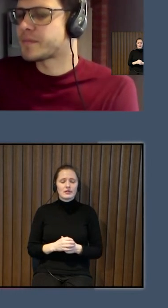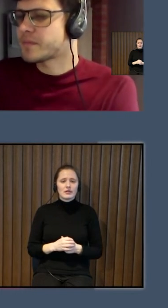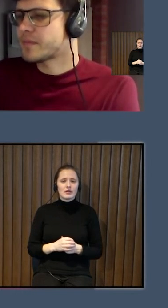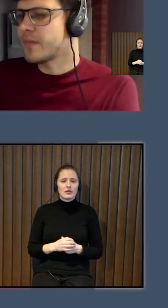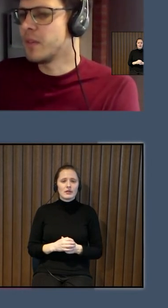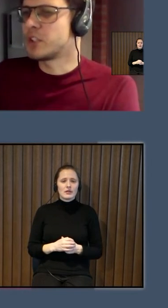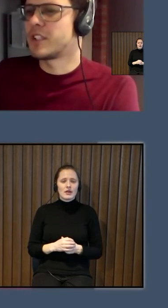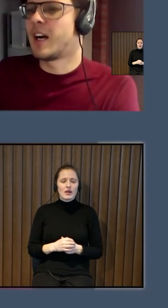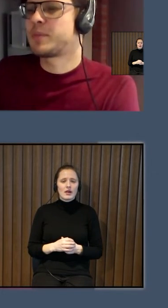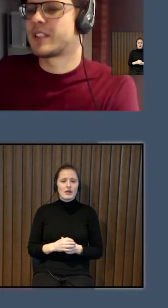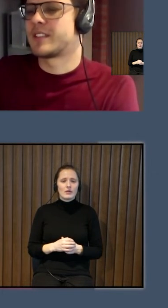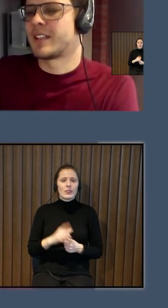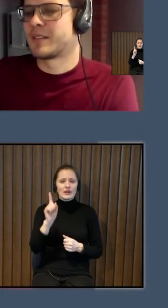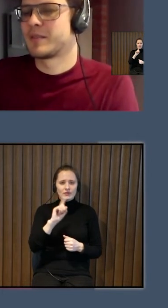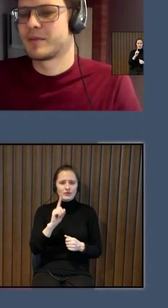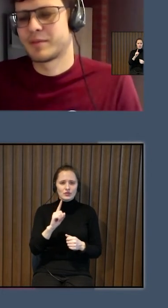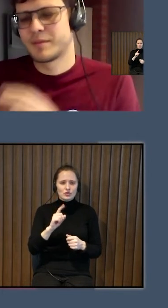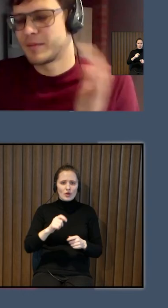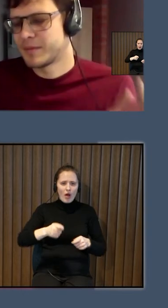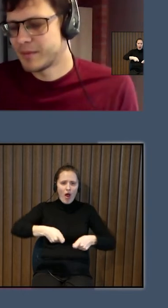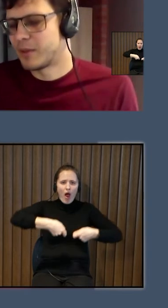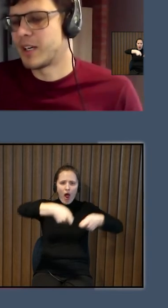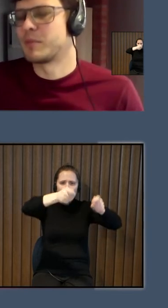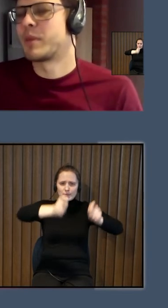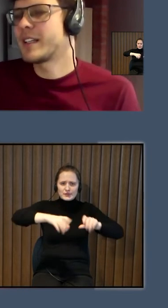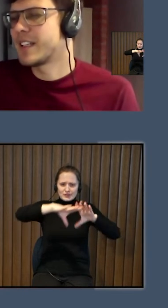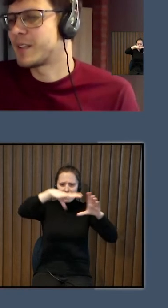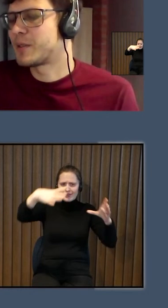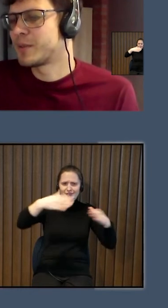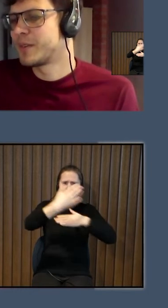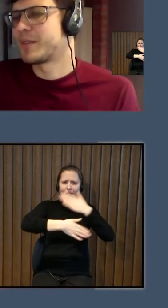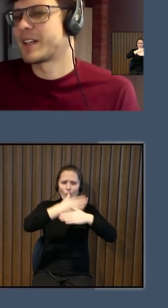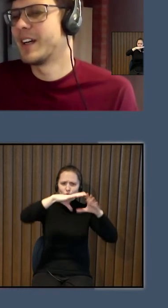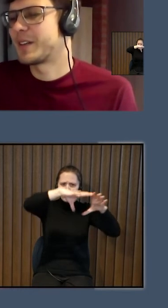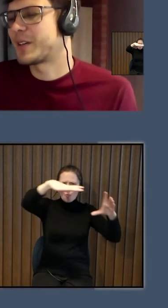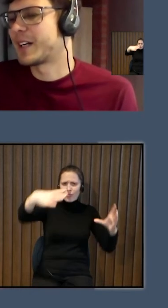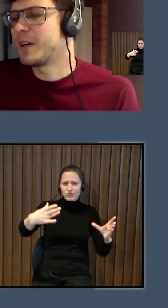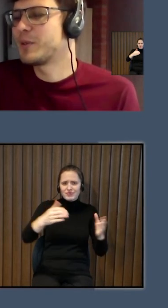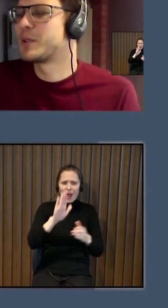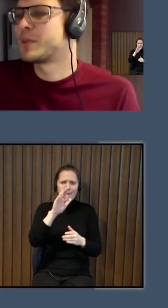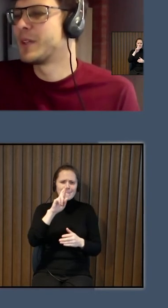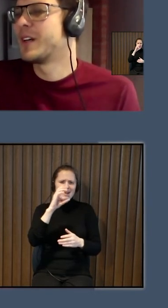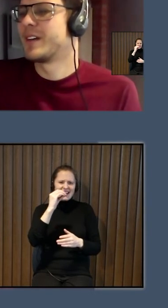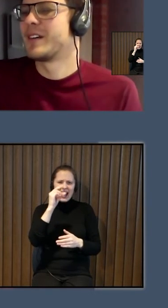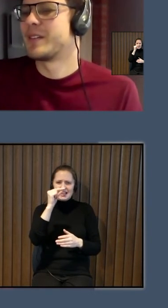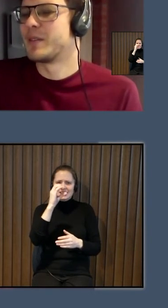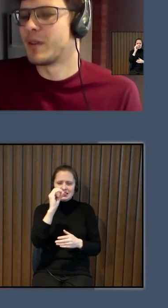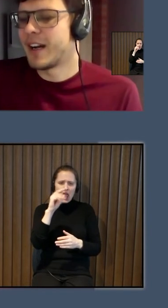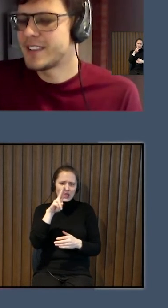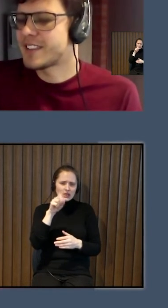un viņš ir apsakts ar kaut kādu brezentu vai kaut kādu audumu,